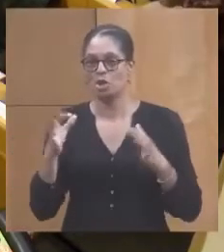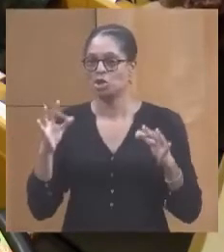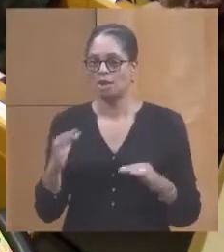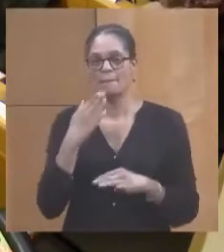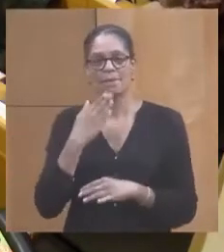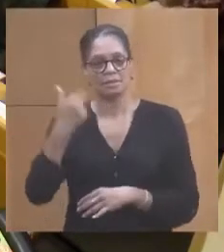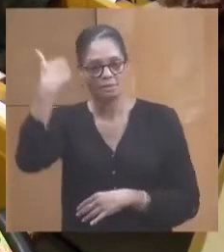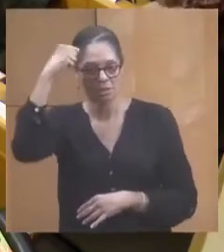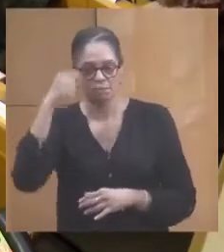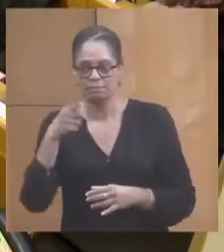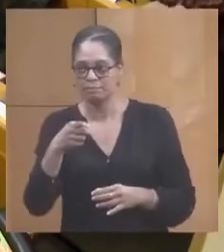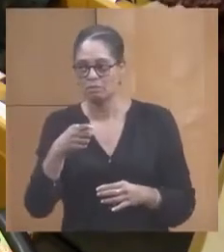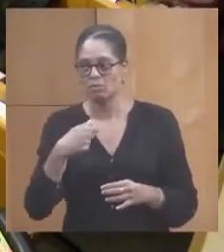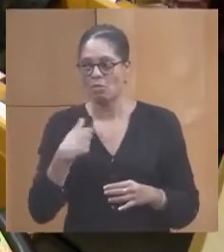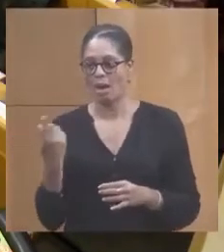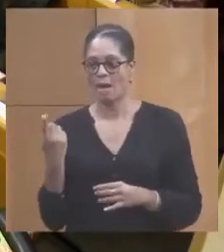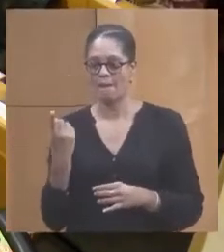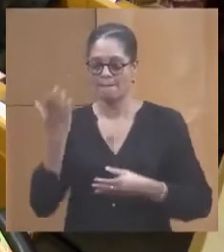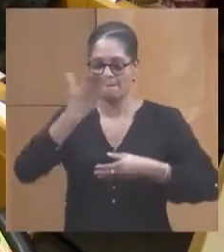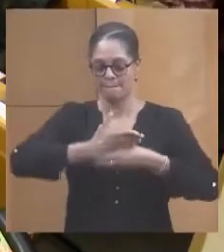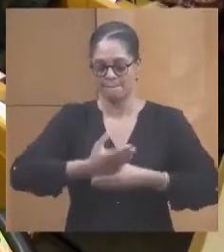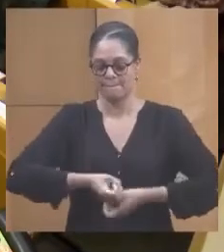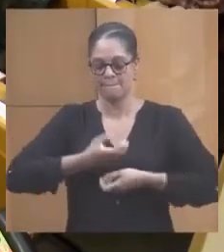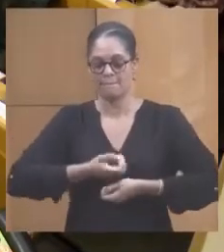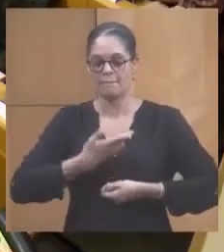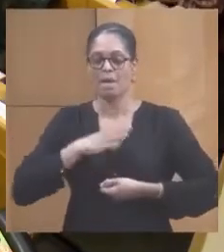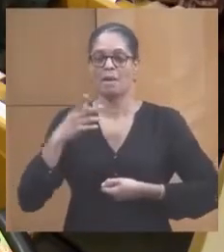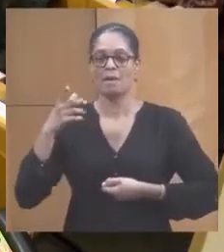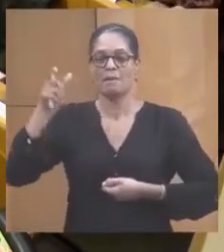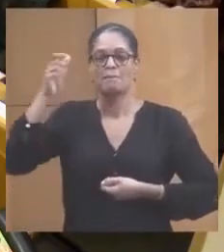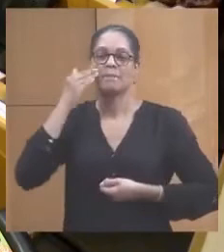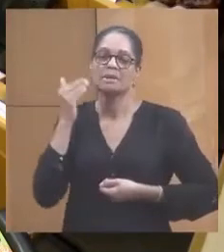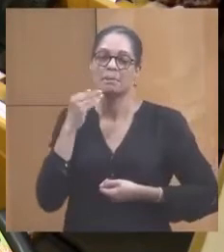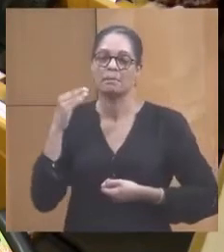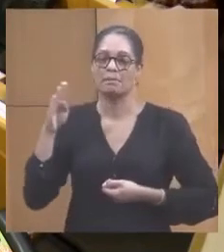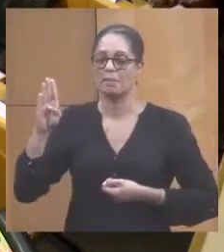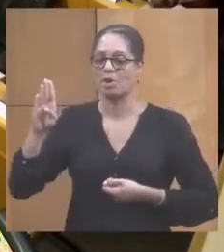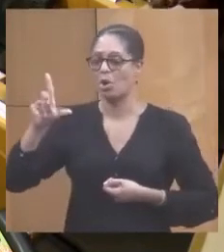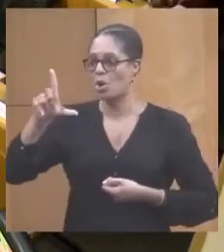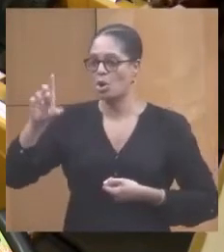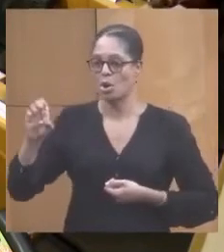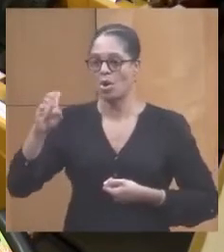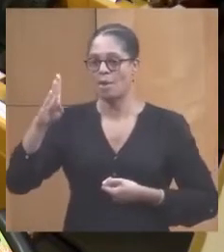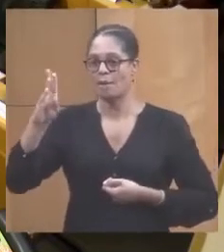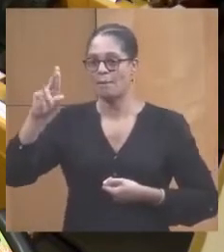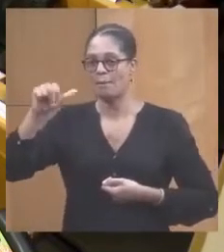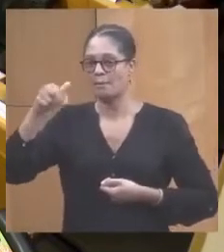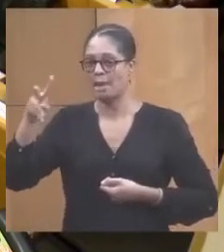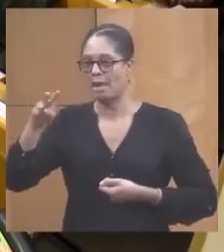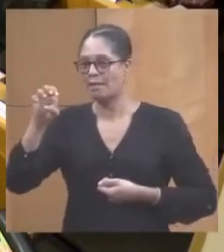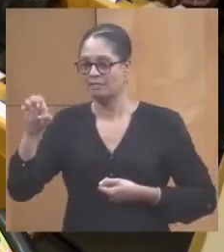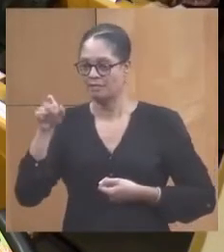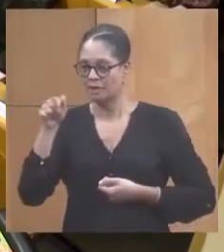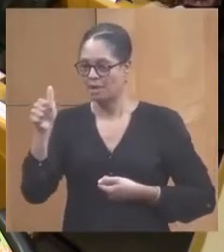ici à la demande de notre collègue Lucie Le Brave, qui a dû rejoindre son